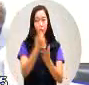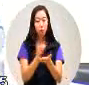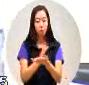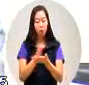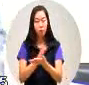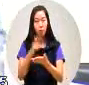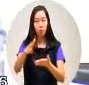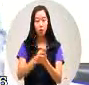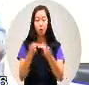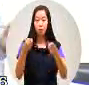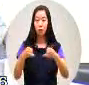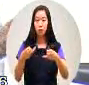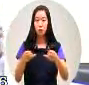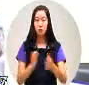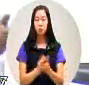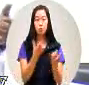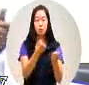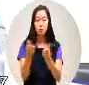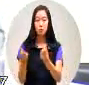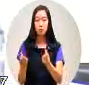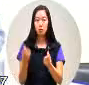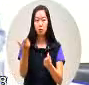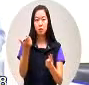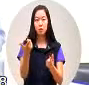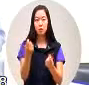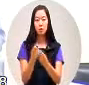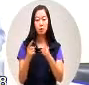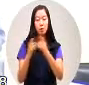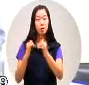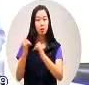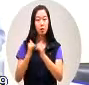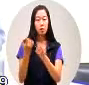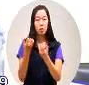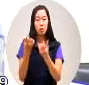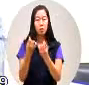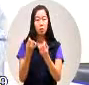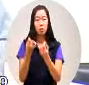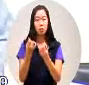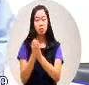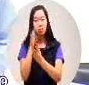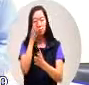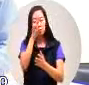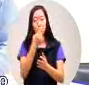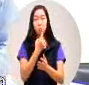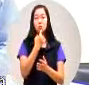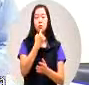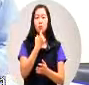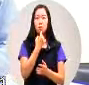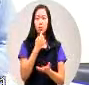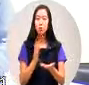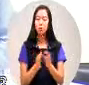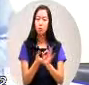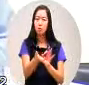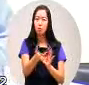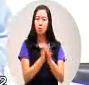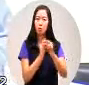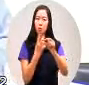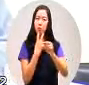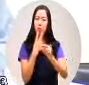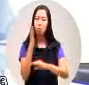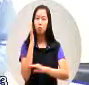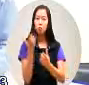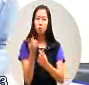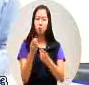估迹下呢也是会受人民的一个起疑为什么中央政府一直做这个东西